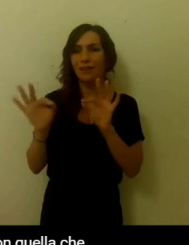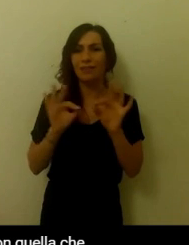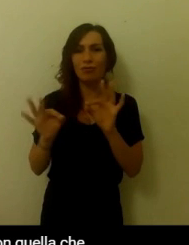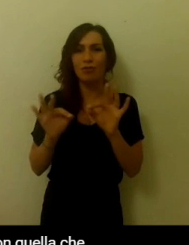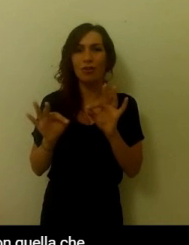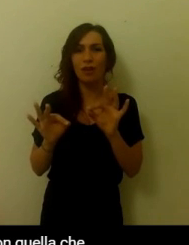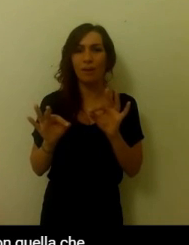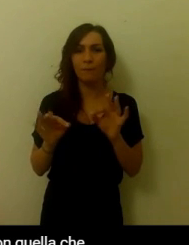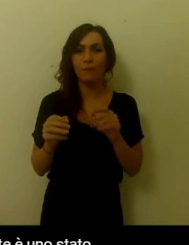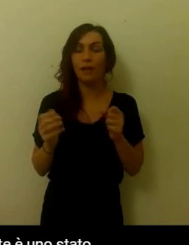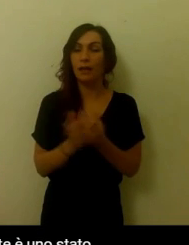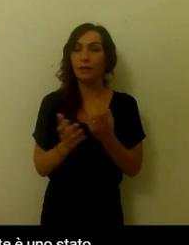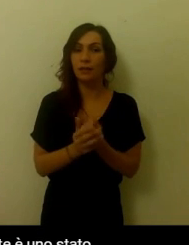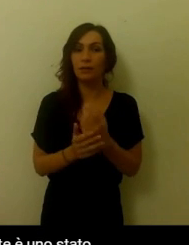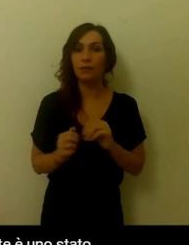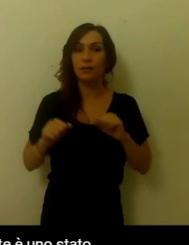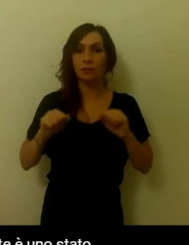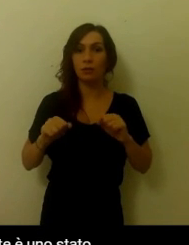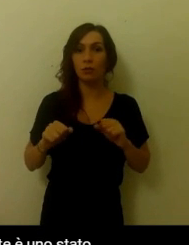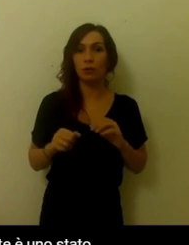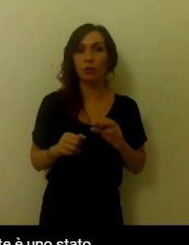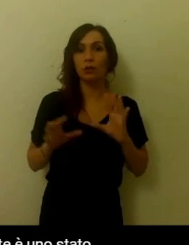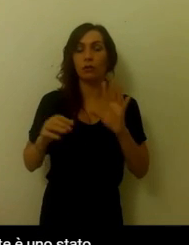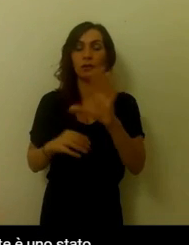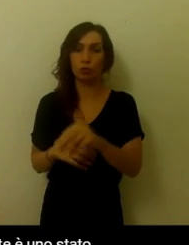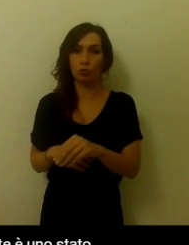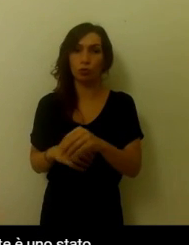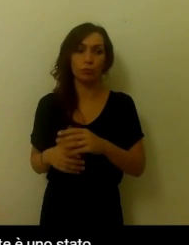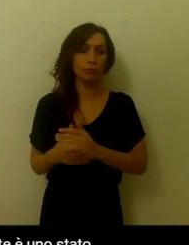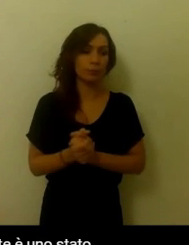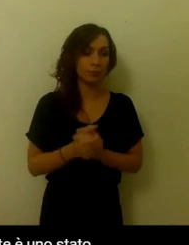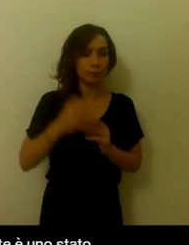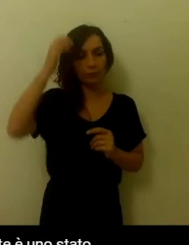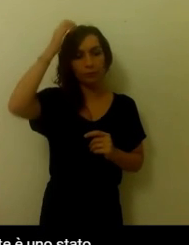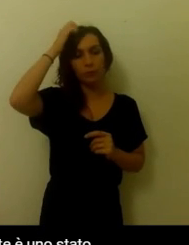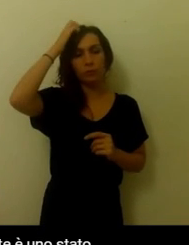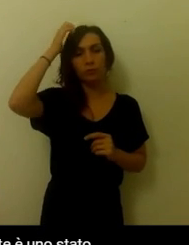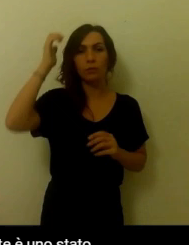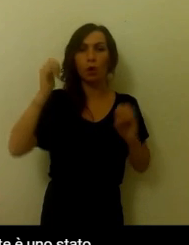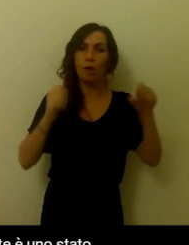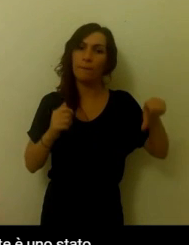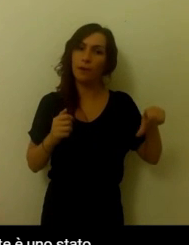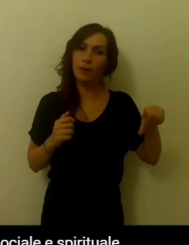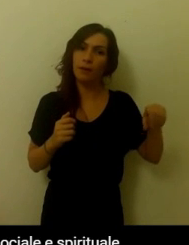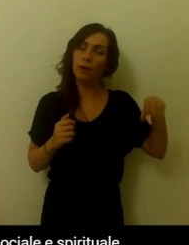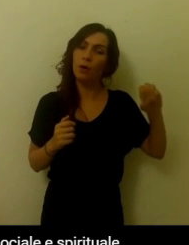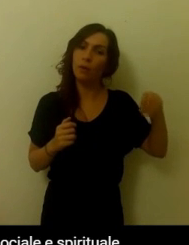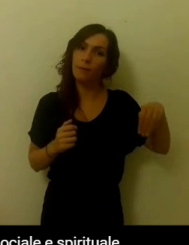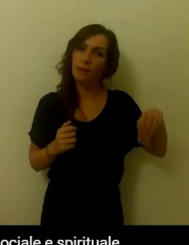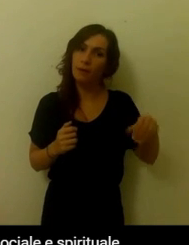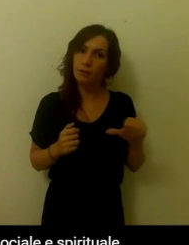E voglio concludere con quella che è la definizione dell'OMS della salute. La salute è uno stato